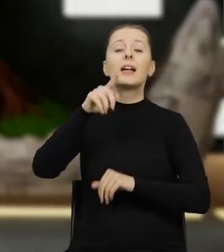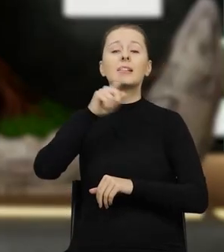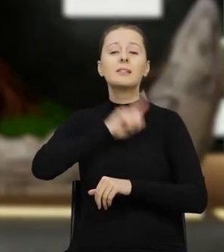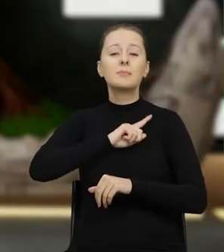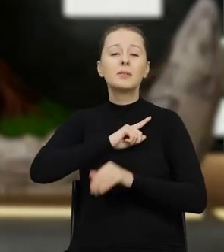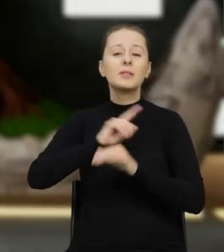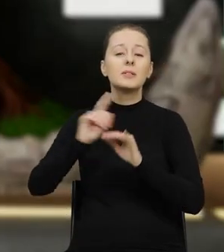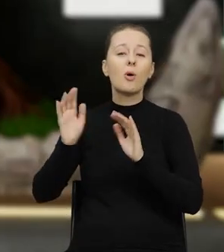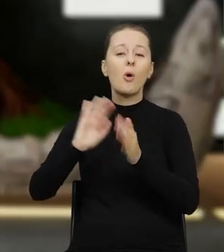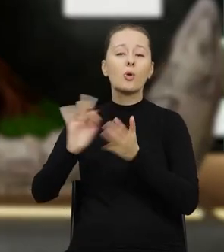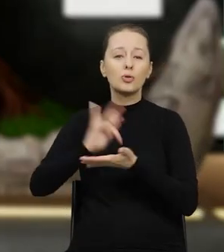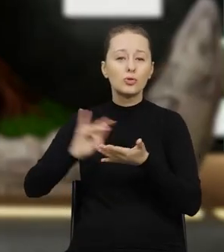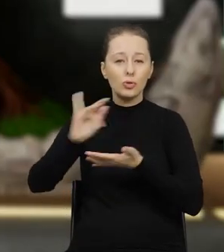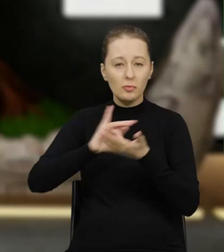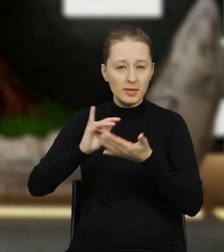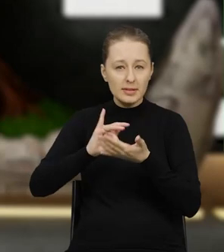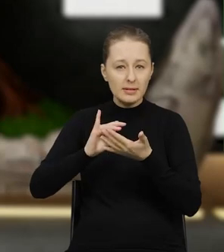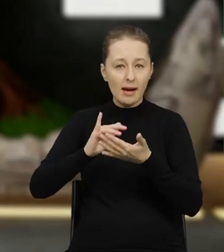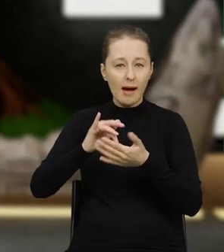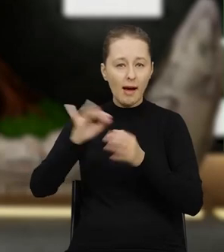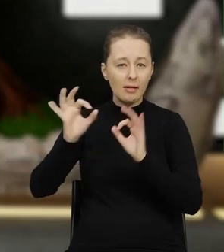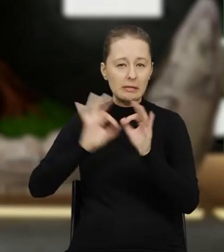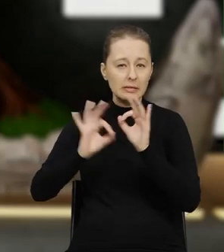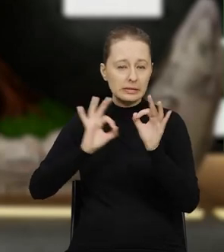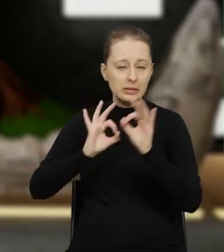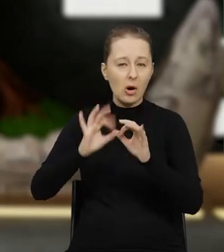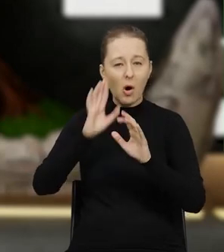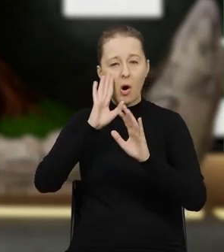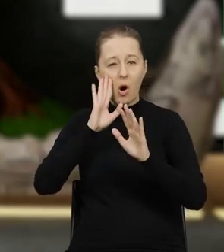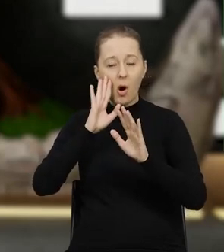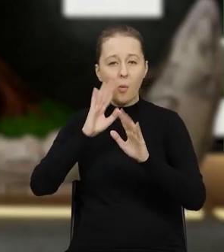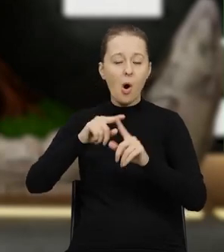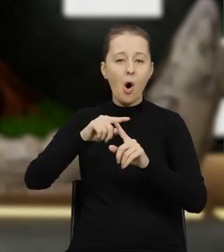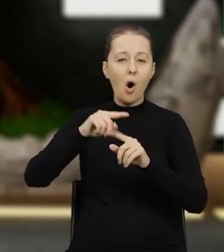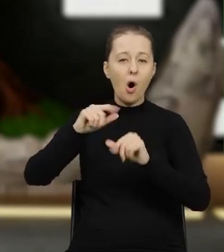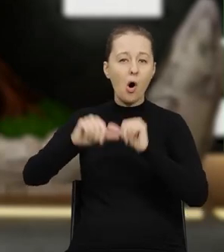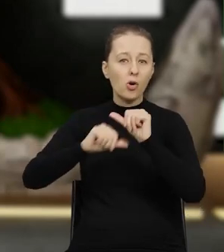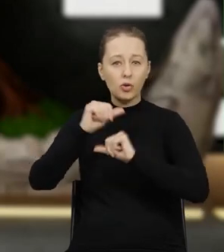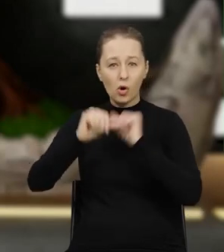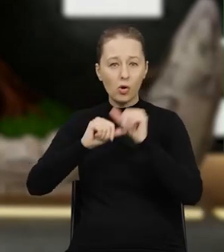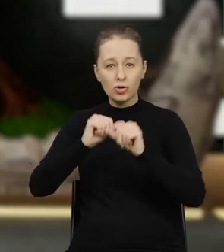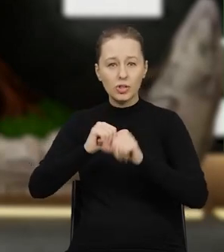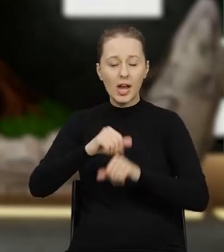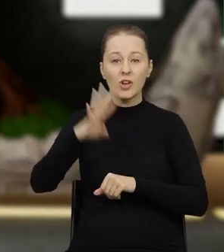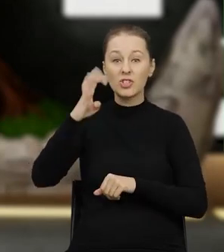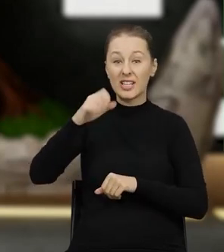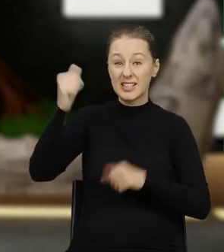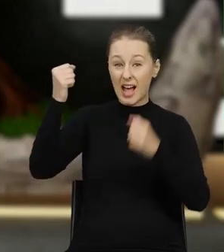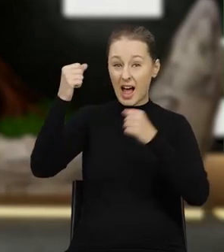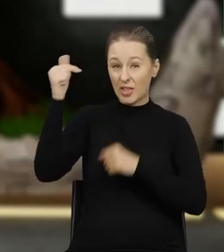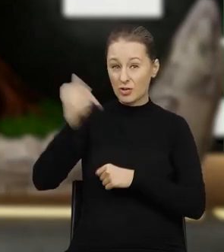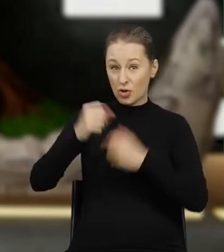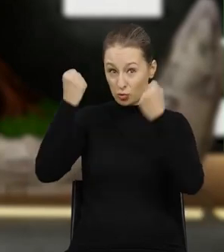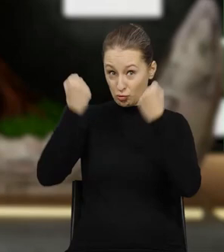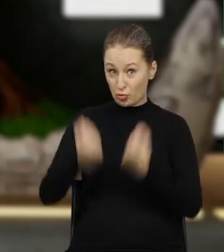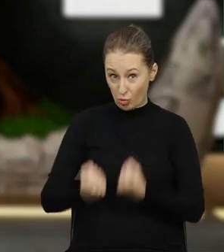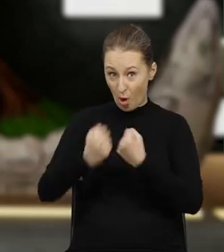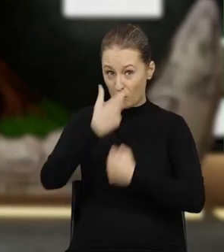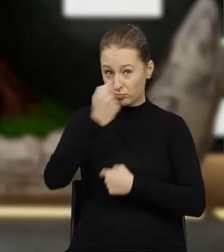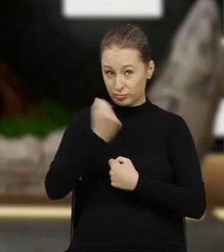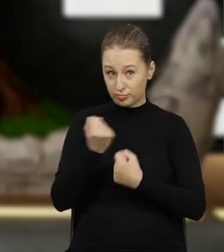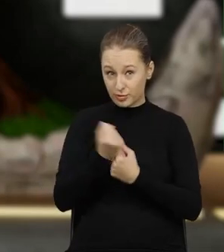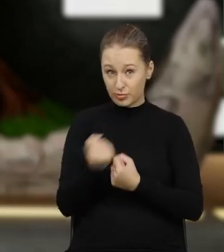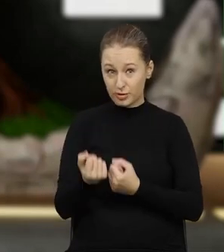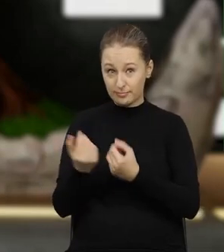Ochrony Środowiska przyjeżdża rocznie około 400 tysięcy ton odpadów. Ta liczba wydaje się